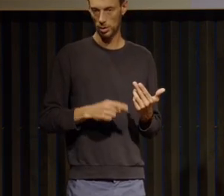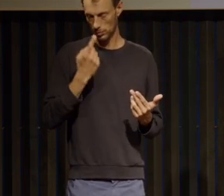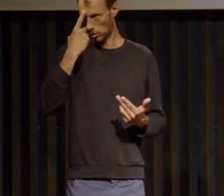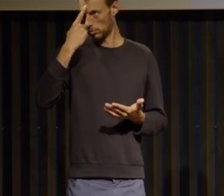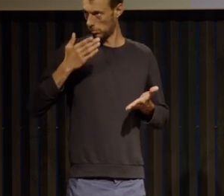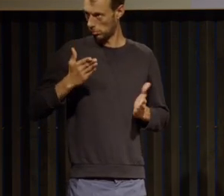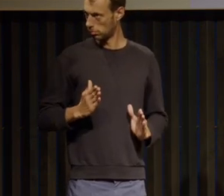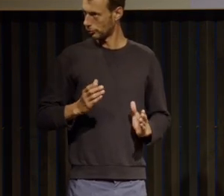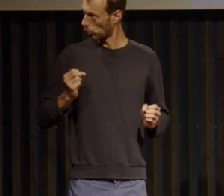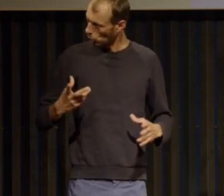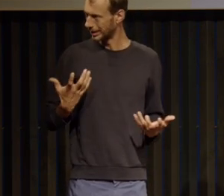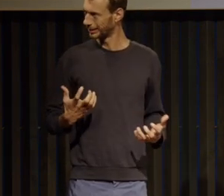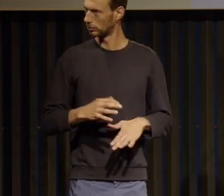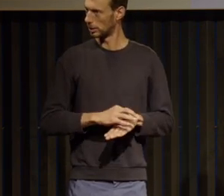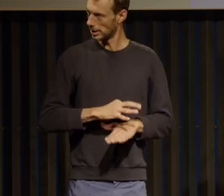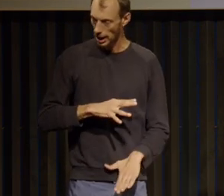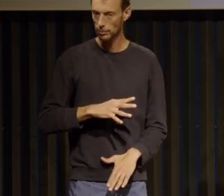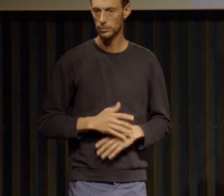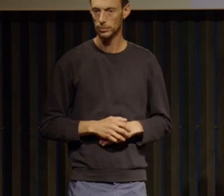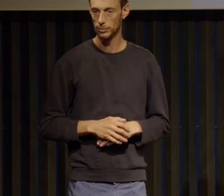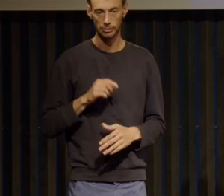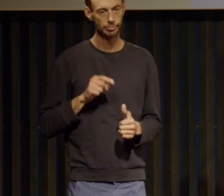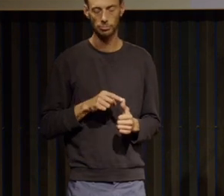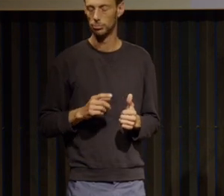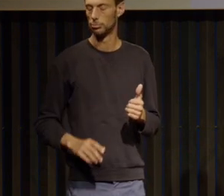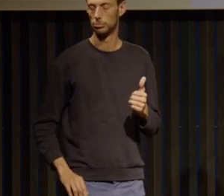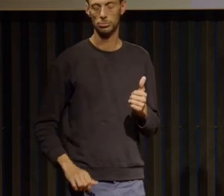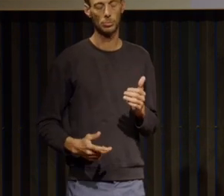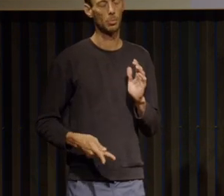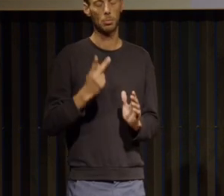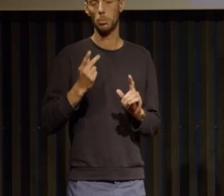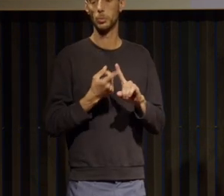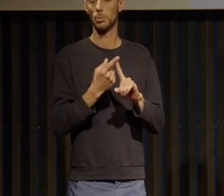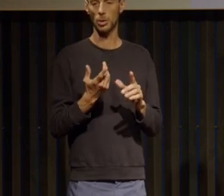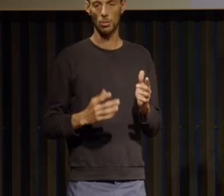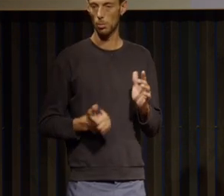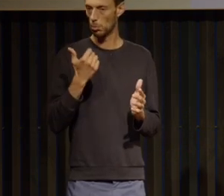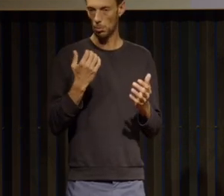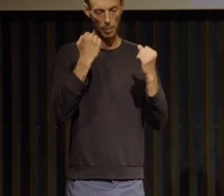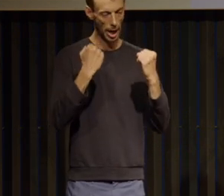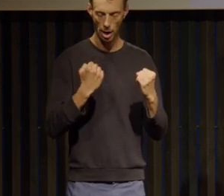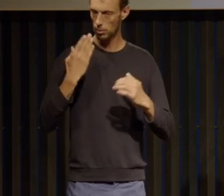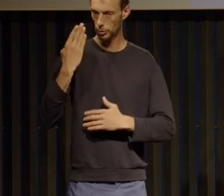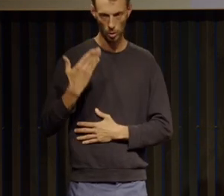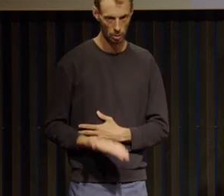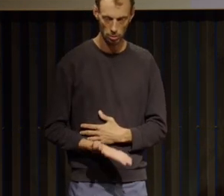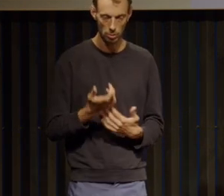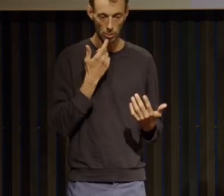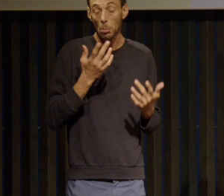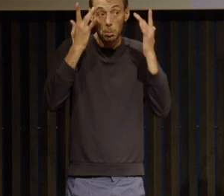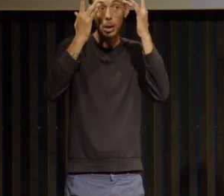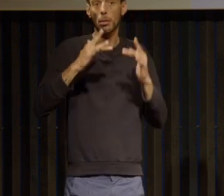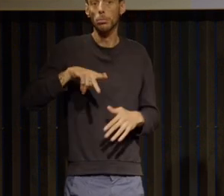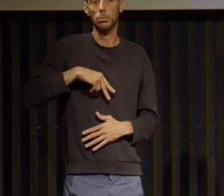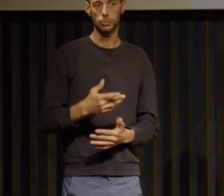étape là elle est fondamentale c'est vraiment la pierre angulaire on peut pas moi dans mon expérience on peut pas avancer